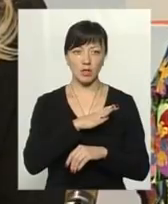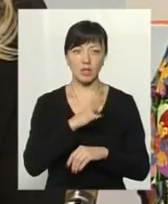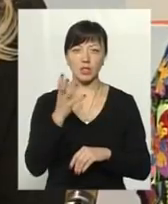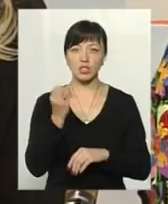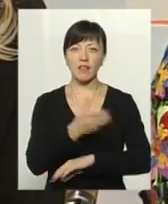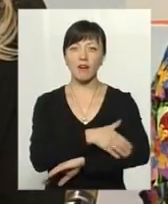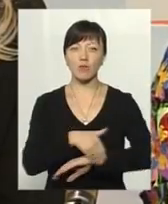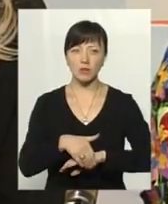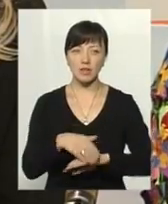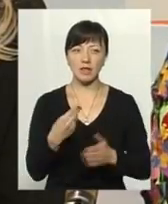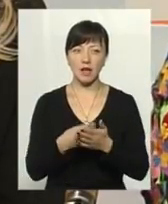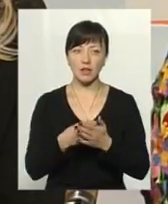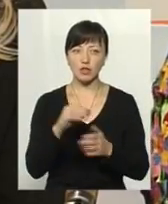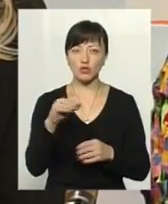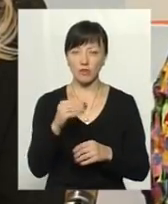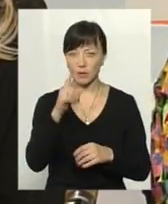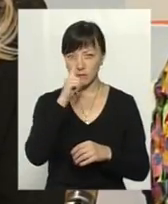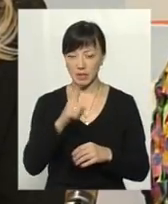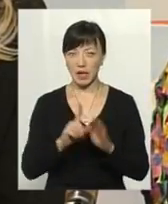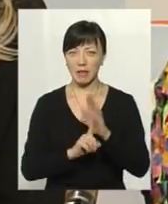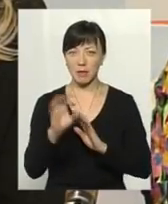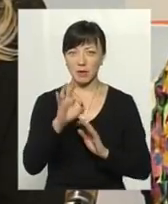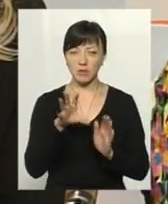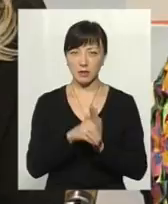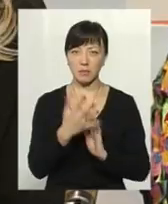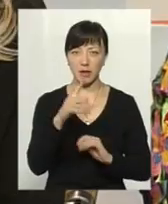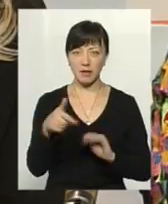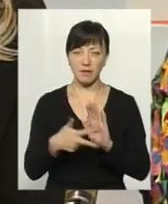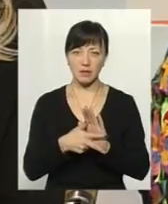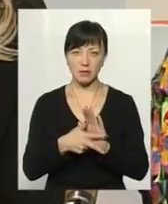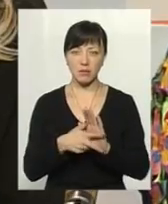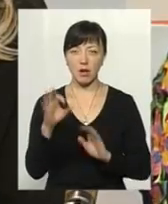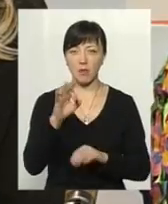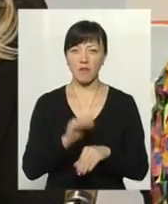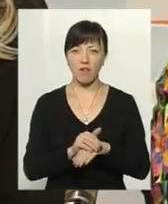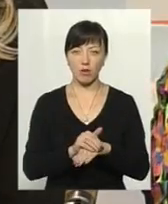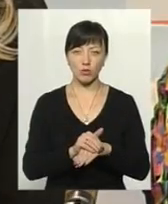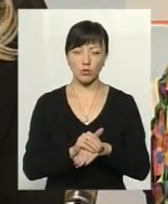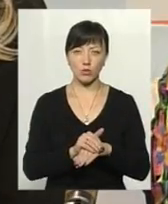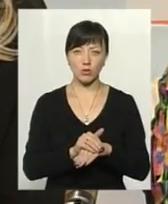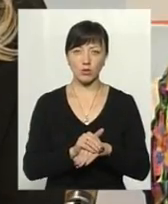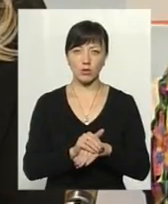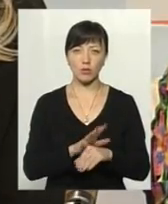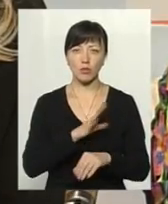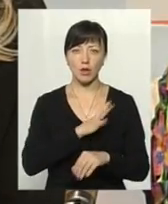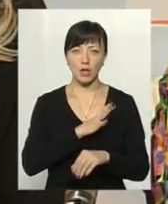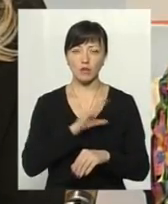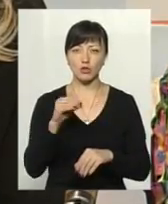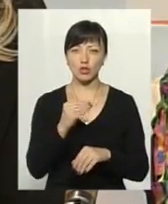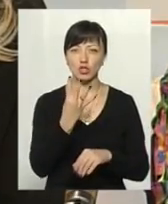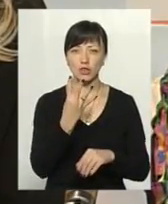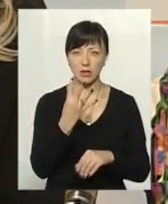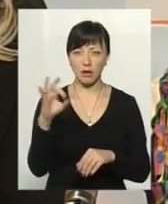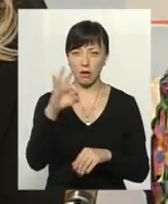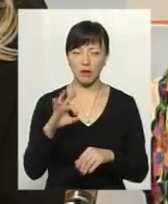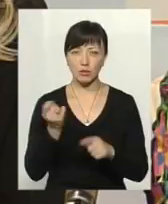зовнішнього повітря. Так, в тарифі на жовтень місяць температура закладена 5,8 градуса, по факту, фактично вона була в жовтні 4